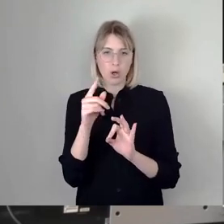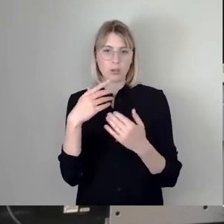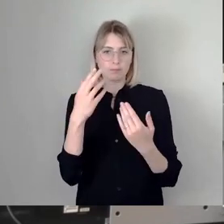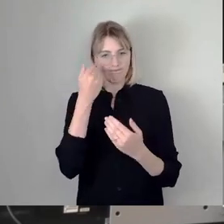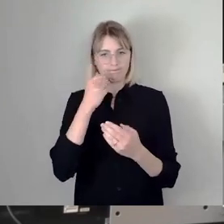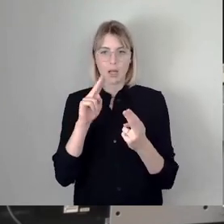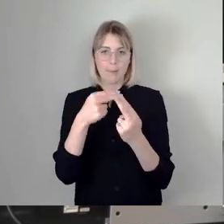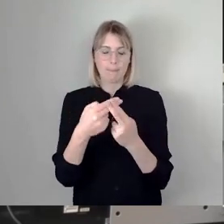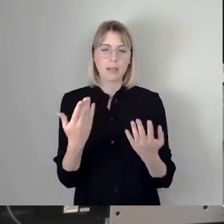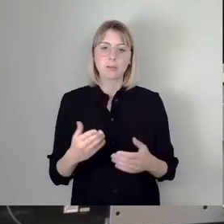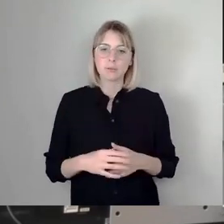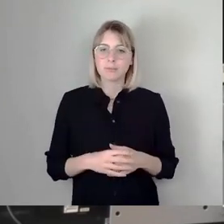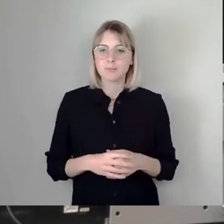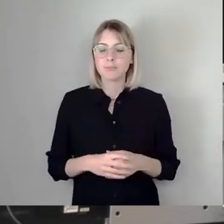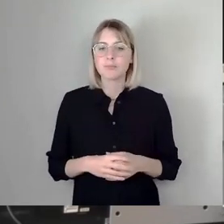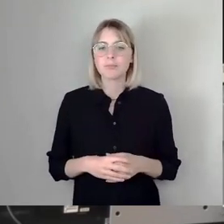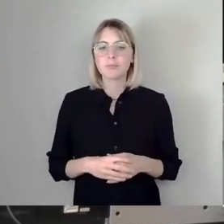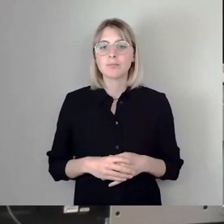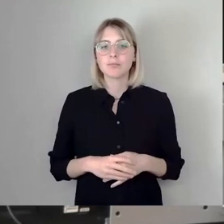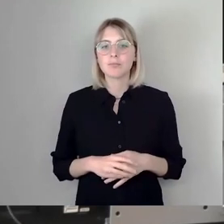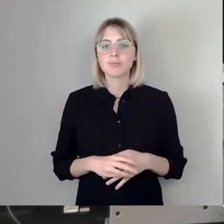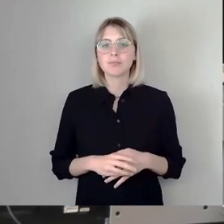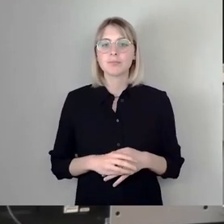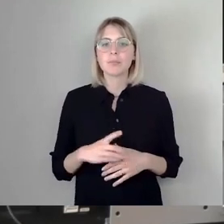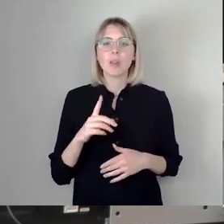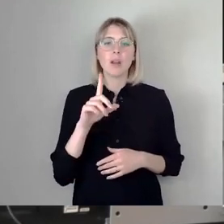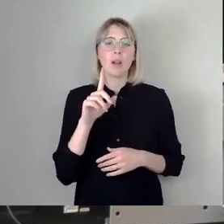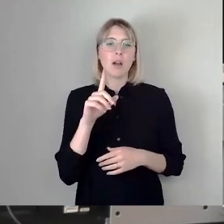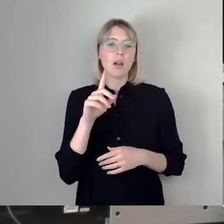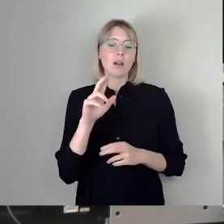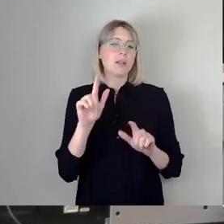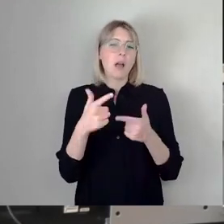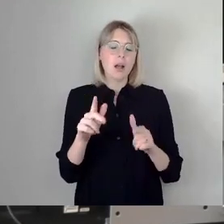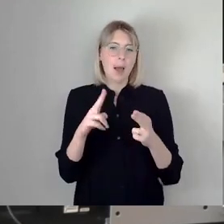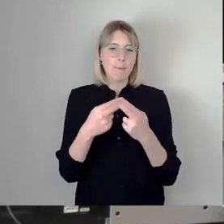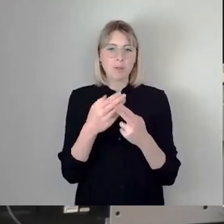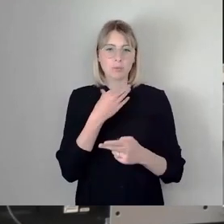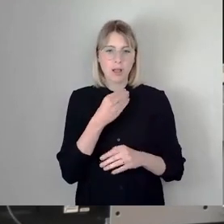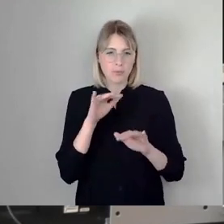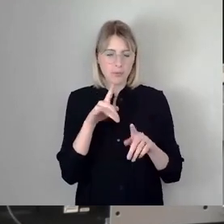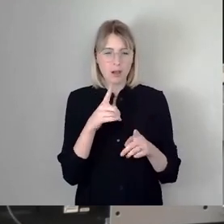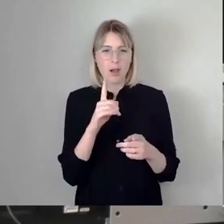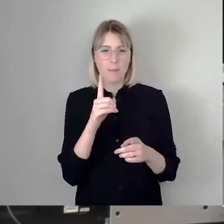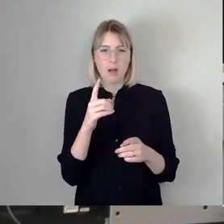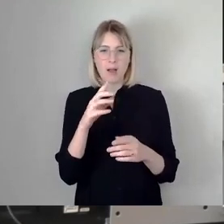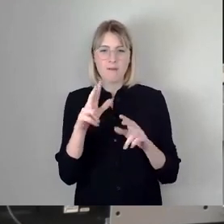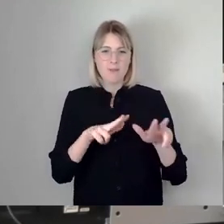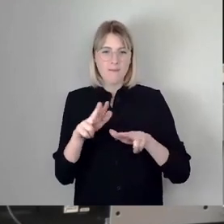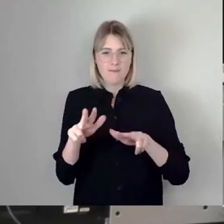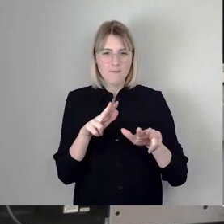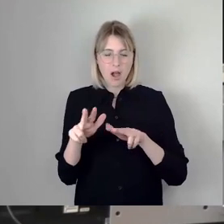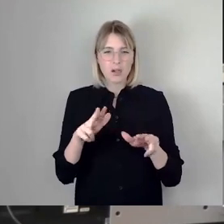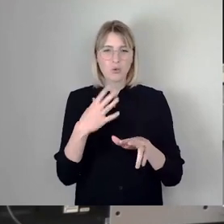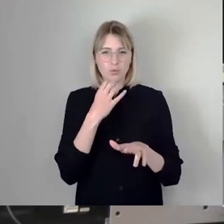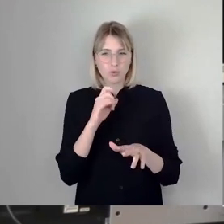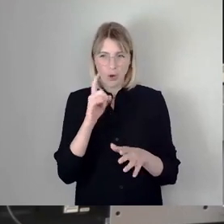also da sehen wir keinen Anpassungsbedarf. Nun hat uns die Verwaltung, und ich möchte das an dieser Stelle natürlich betonen, und die